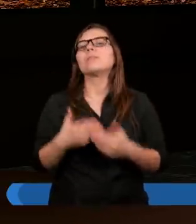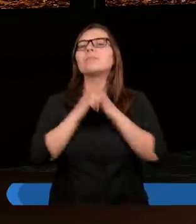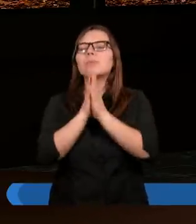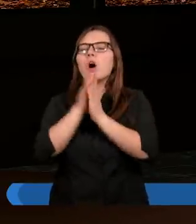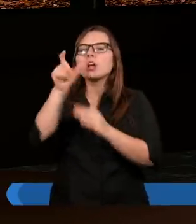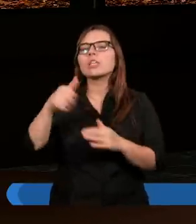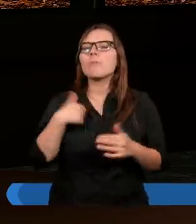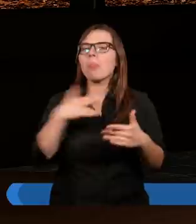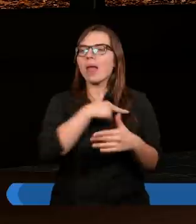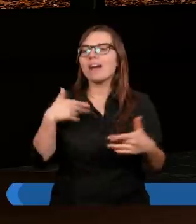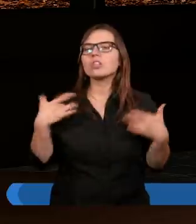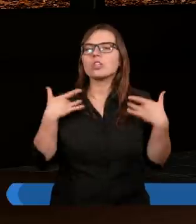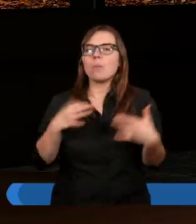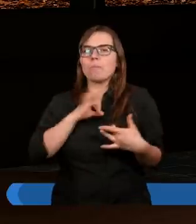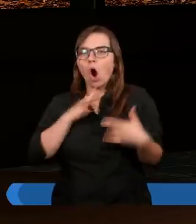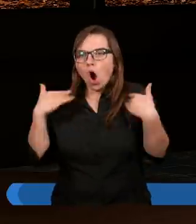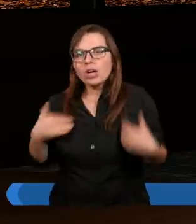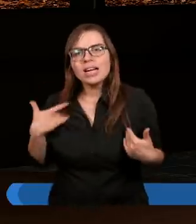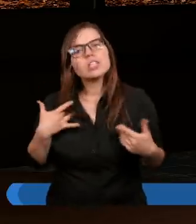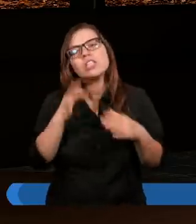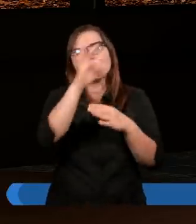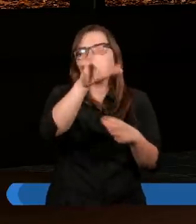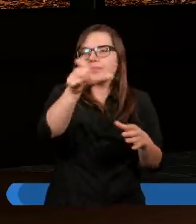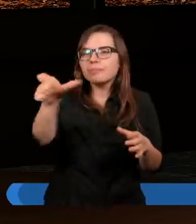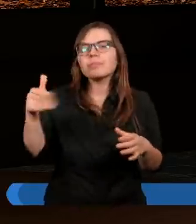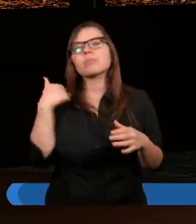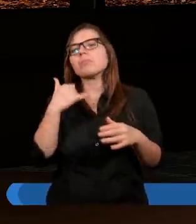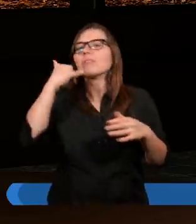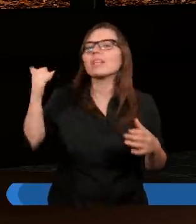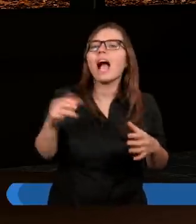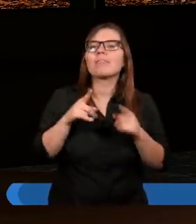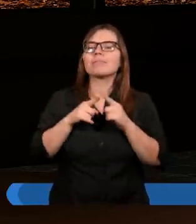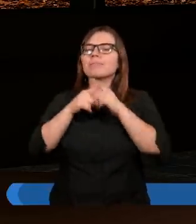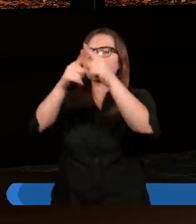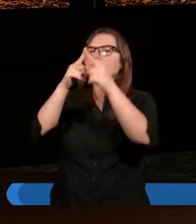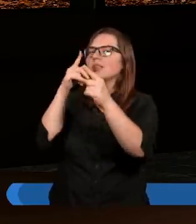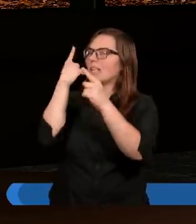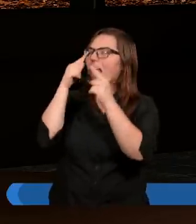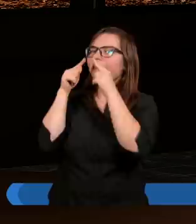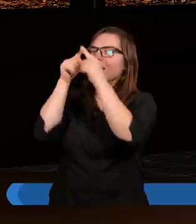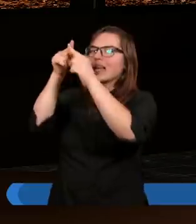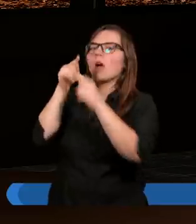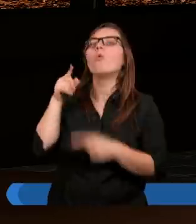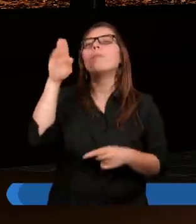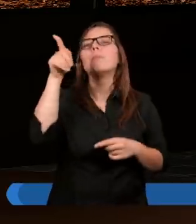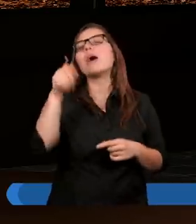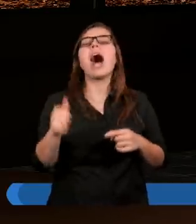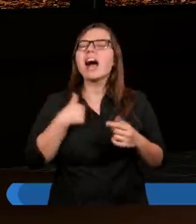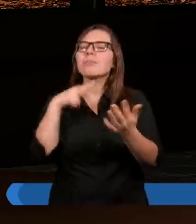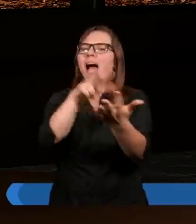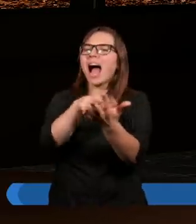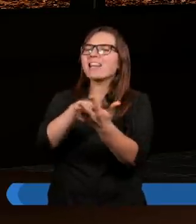nasze życie, moje życie było zawsze w Twoim kierunku, żebyśmy